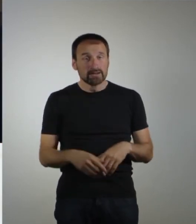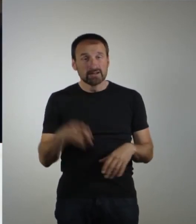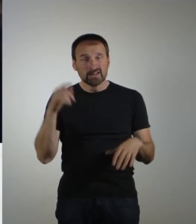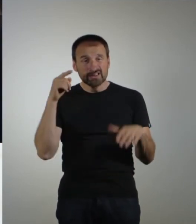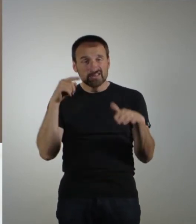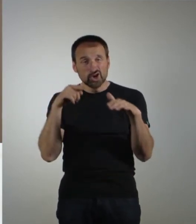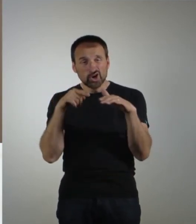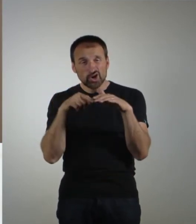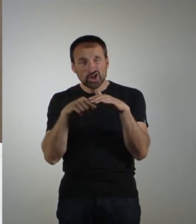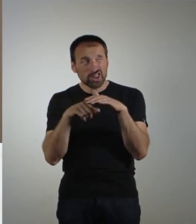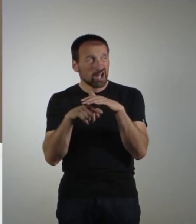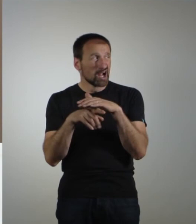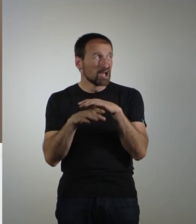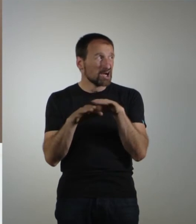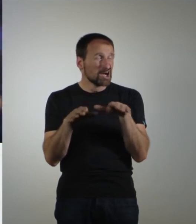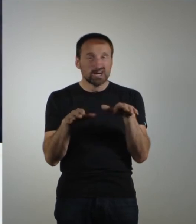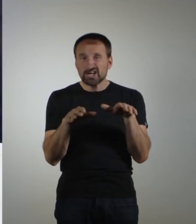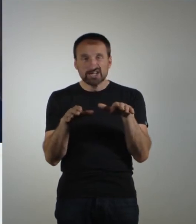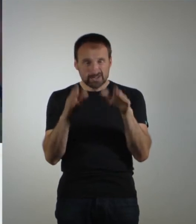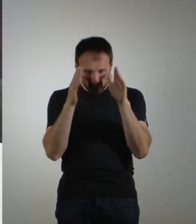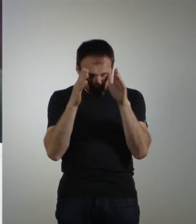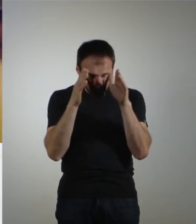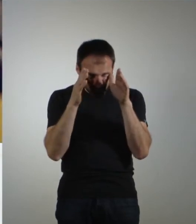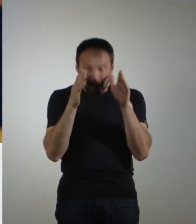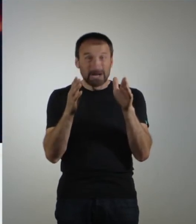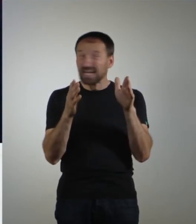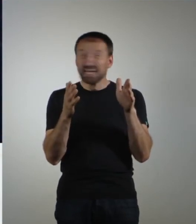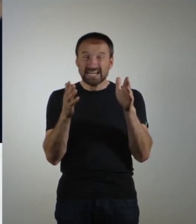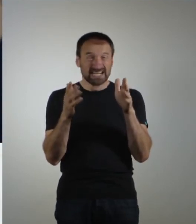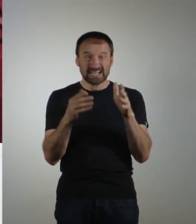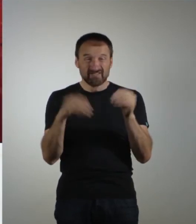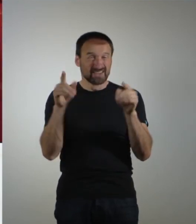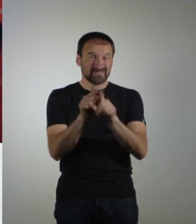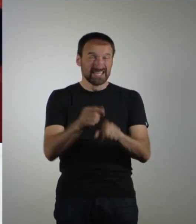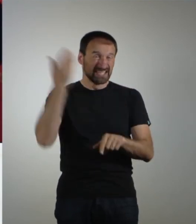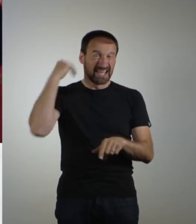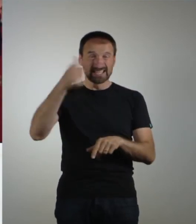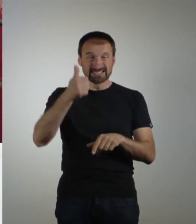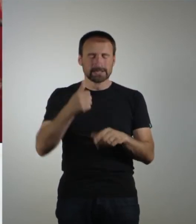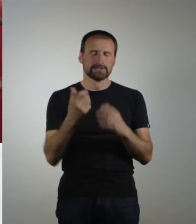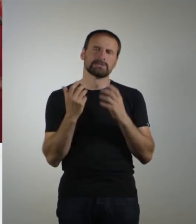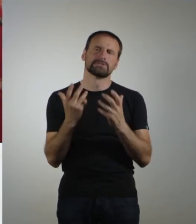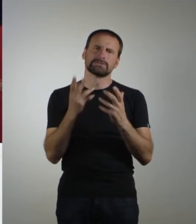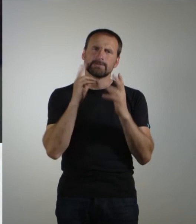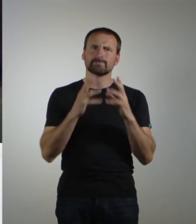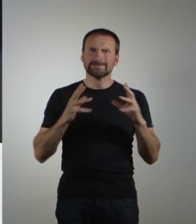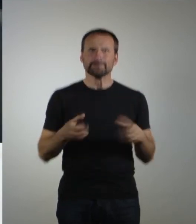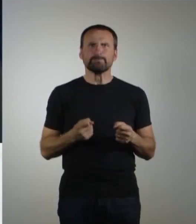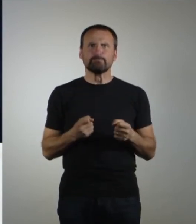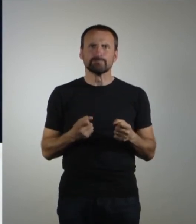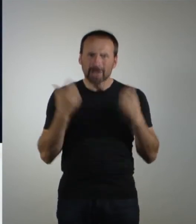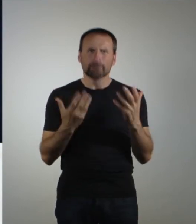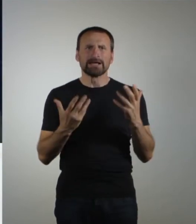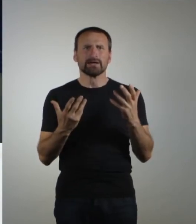Doch das zweite Spiel beginnt genauso wie das erste. Jetzt kneift die Eier zusammen, Jungs. Und Bautz wirkt schon leicht